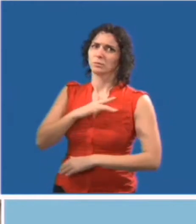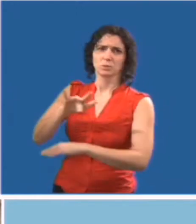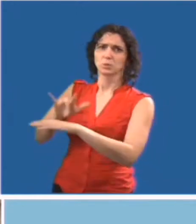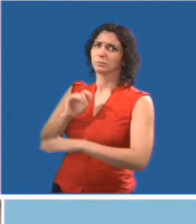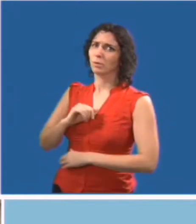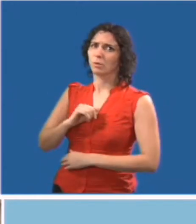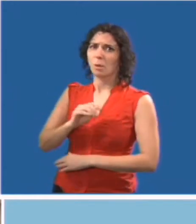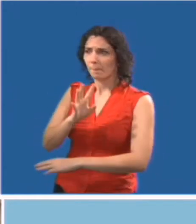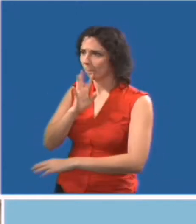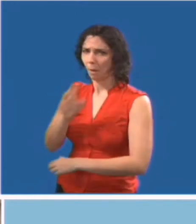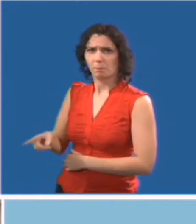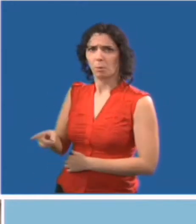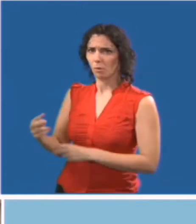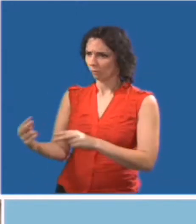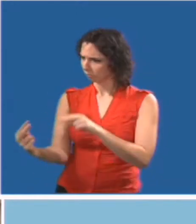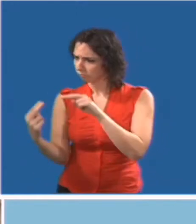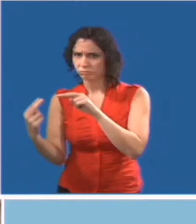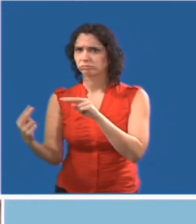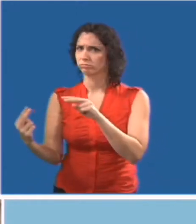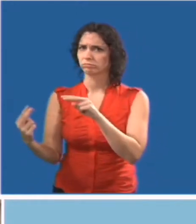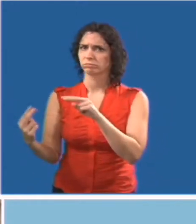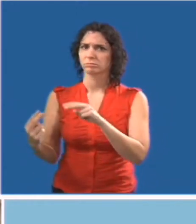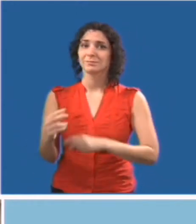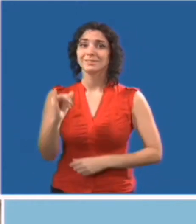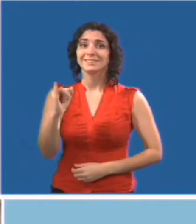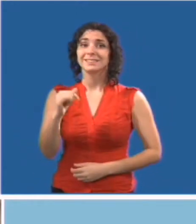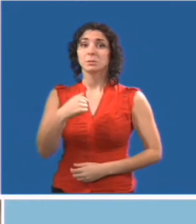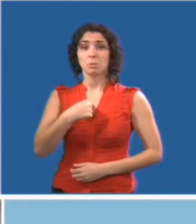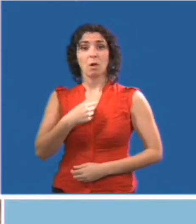dans les yeux, à moins que je vous en donne la permission.